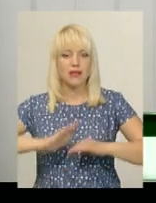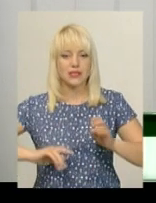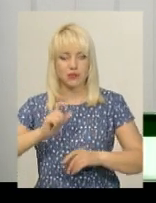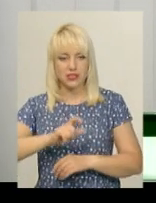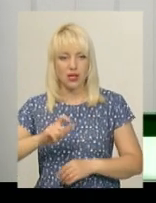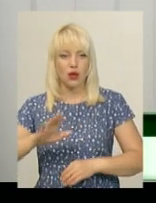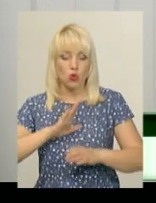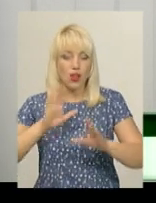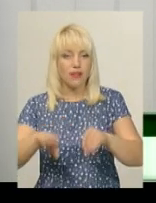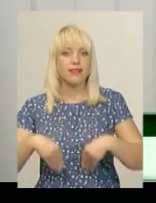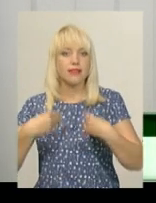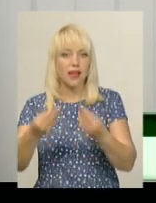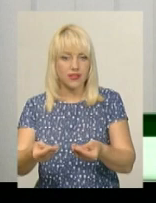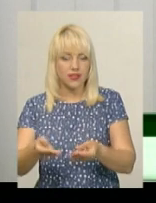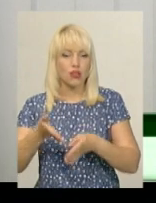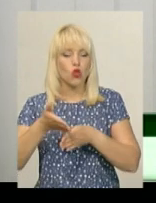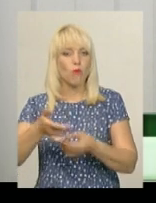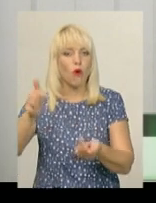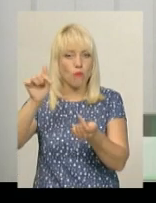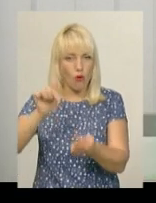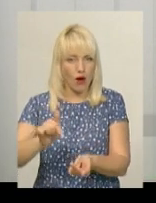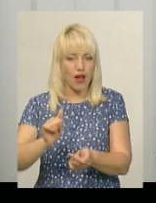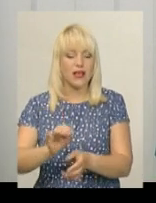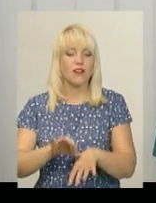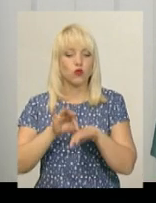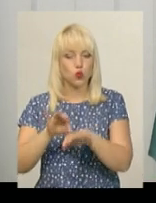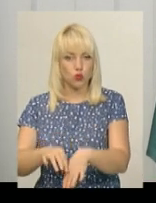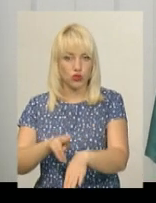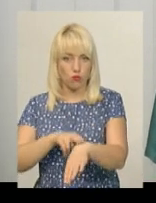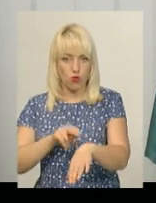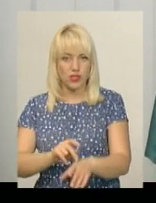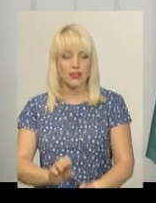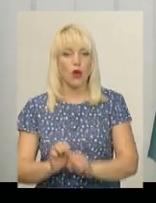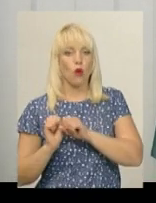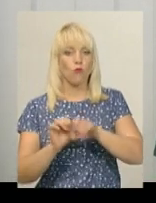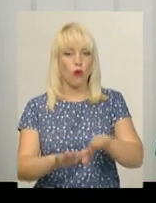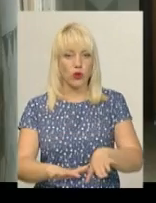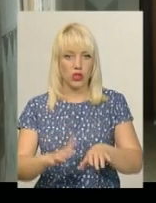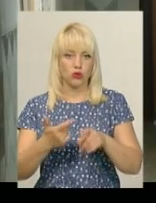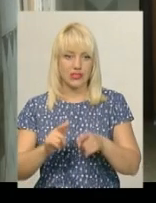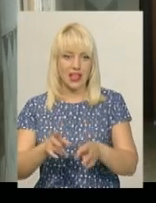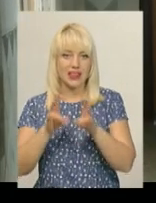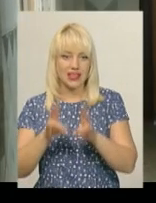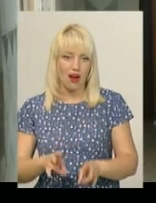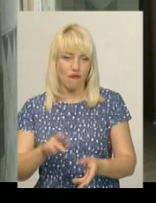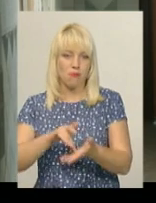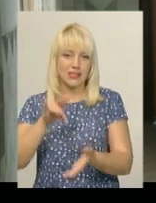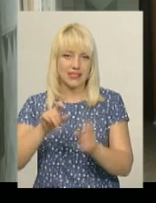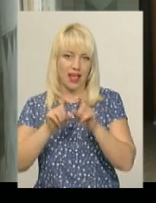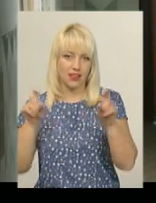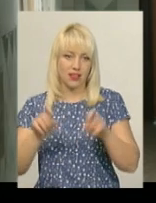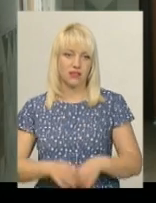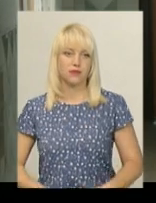Ви була надана відповідна допомога. І у супроводі працівника міліції він покинув міський травмцентр. Надія Драганчук, Олександр